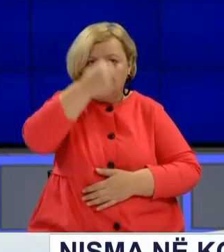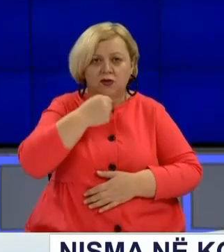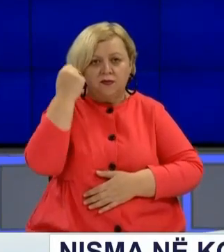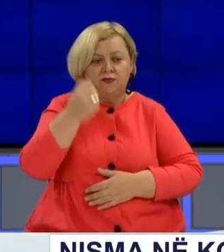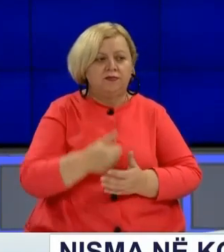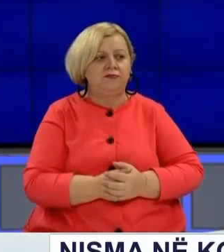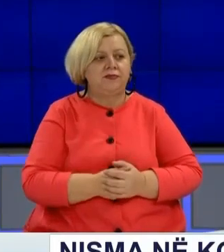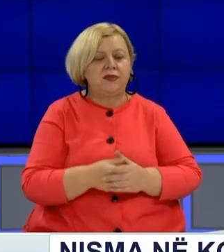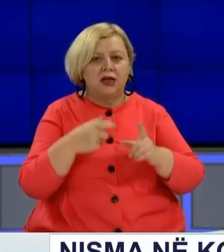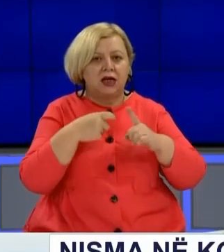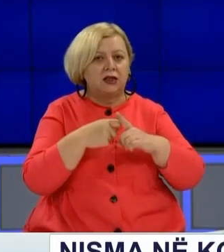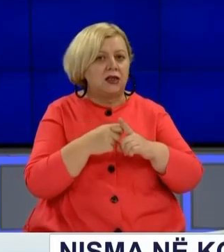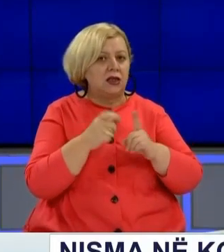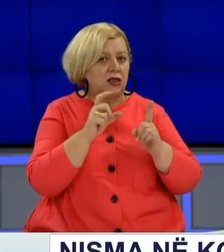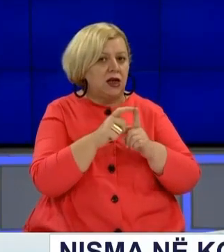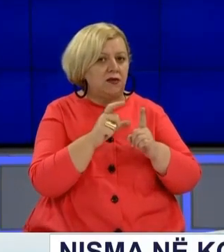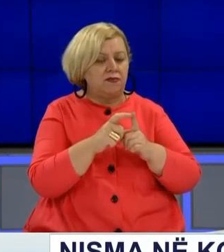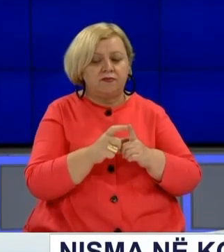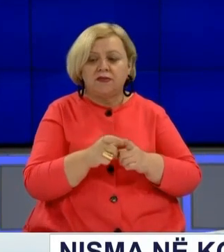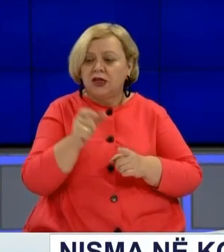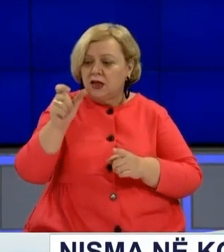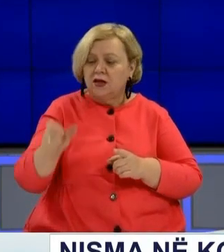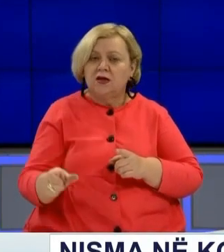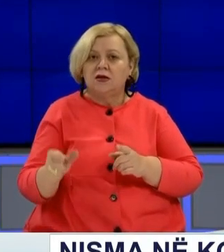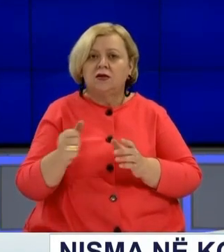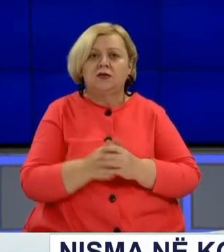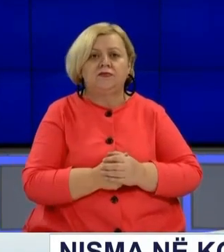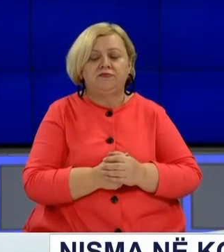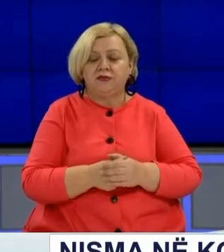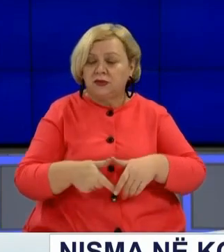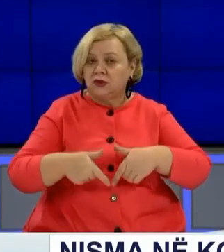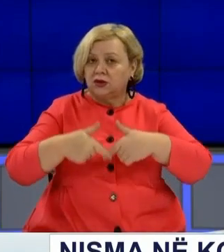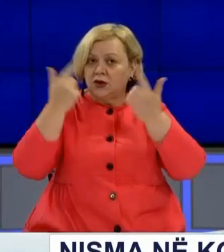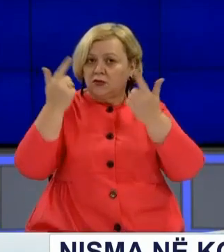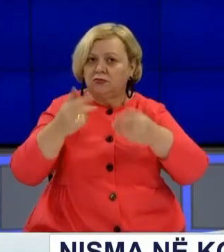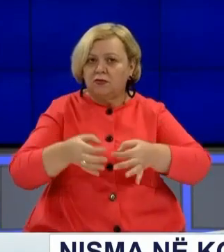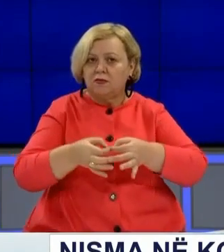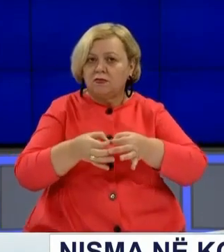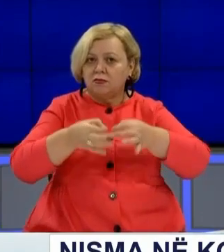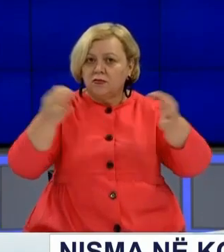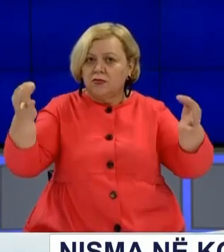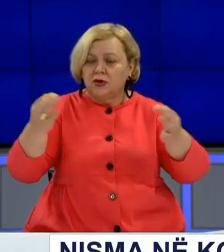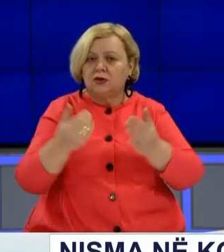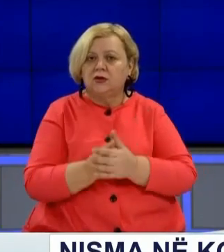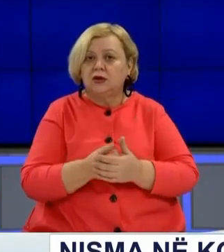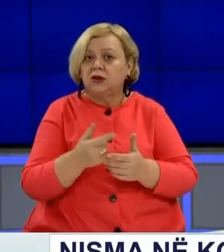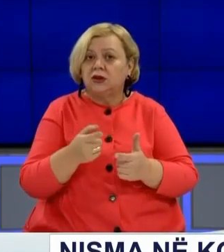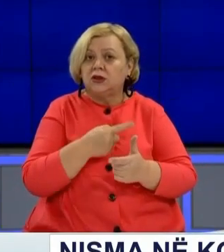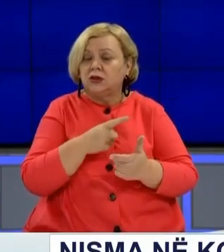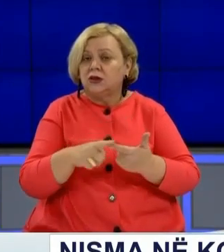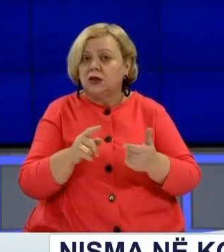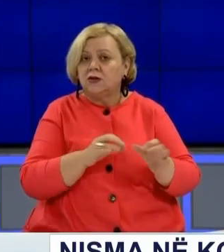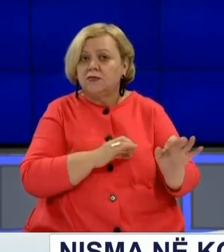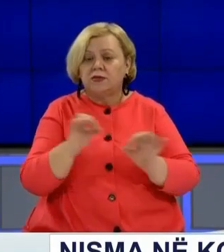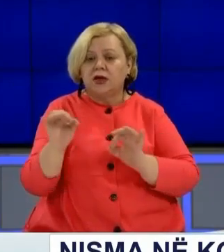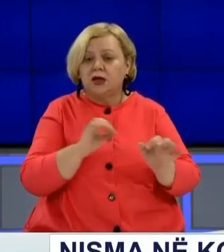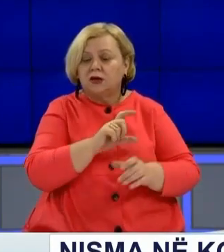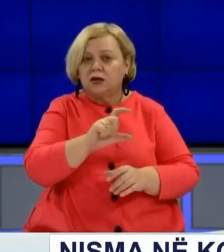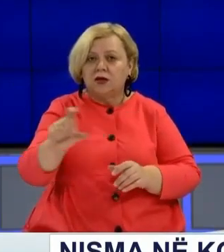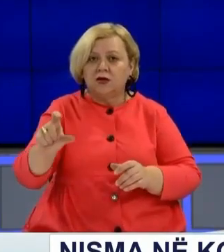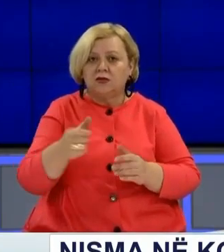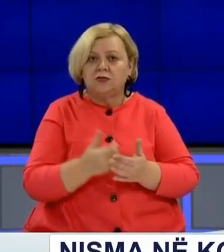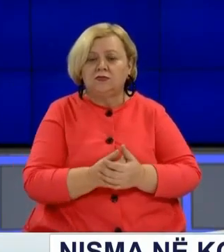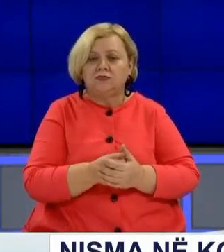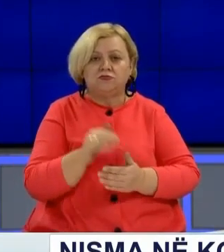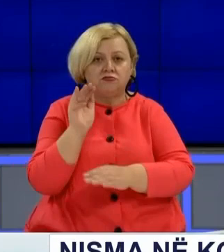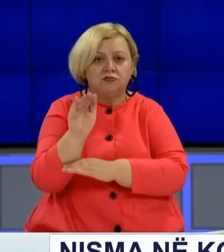Ekaterina Tërndafidova dhe nga zotin Michael Dojnë të sëqarojnë publikisht, nëse janë duke pregaditur akta uza, ashtu si